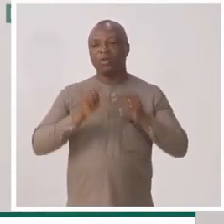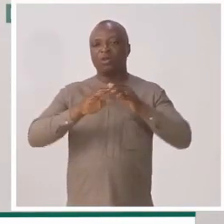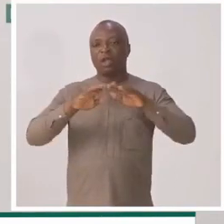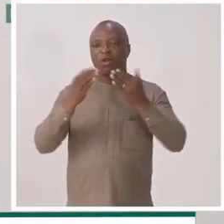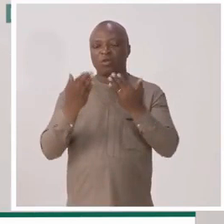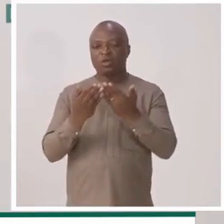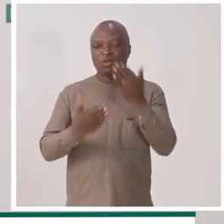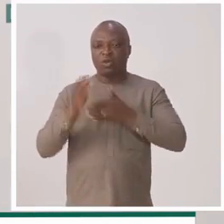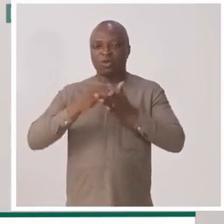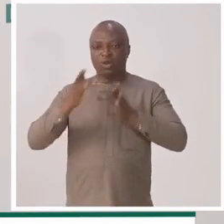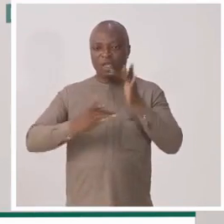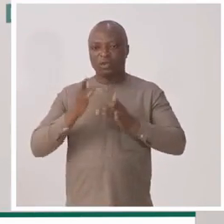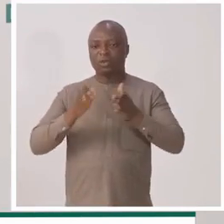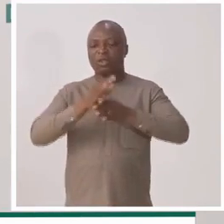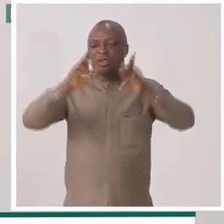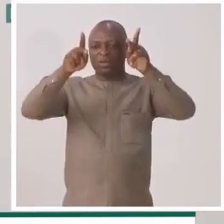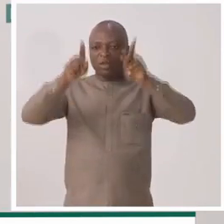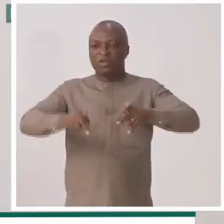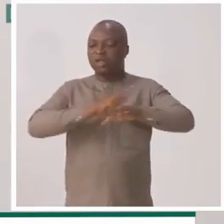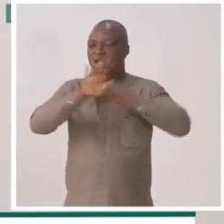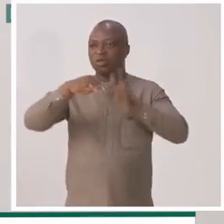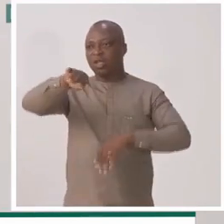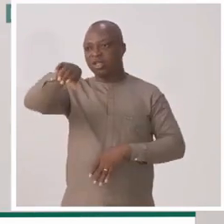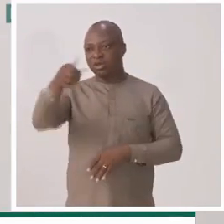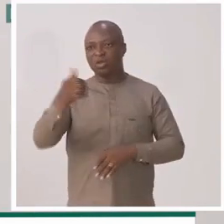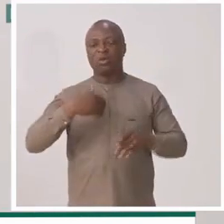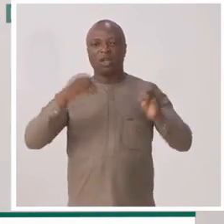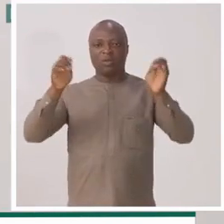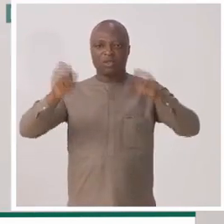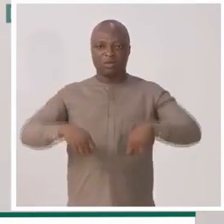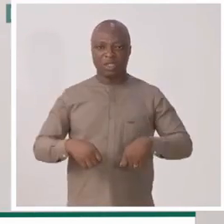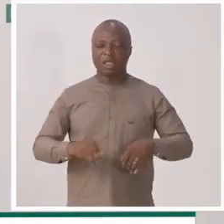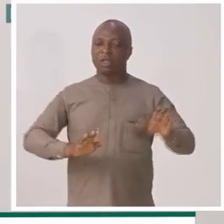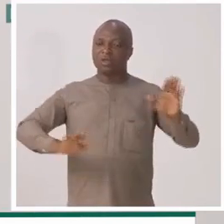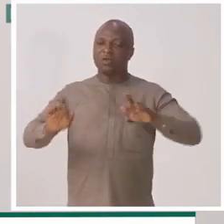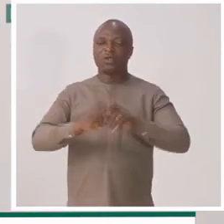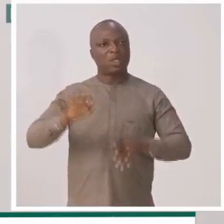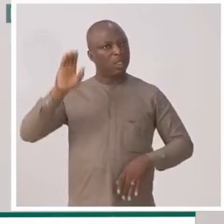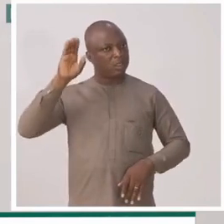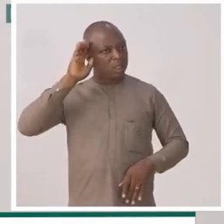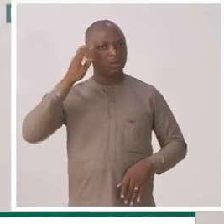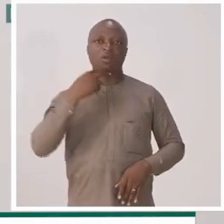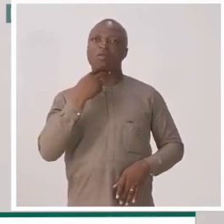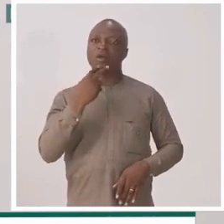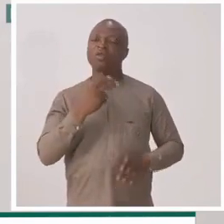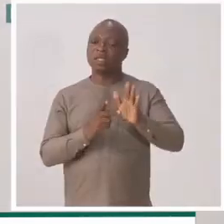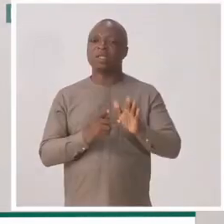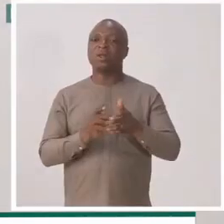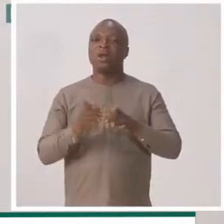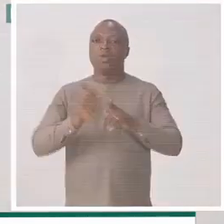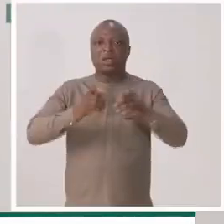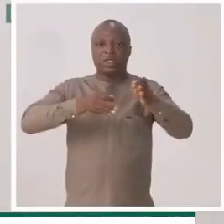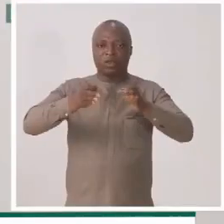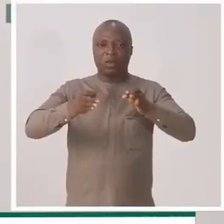Au niveau de la commission de recours gracieux, ces personnes et toutes les autres ont la possibilité de faire entendre leur cause, de présenter